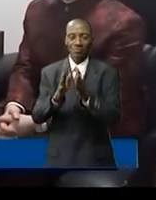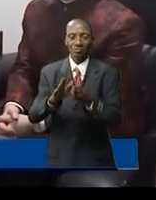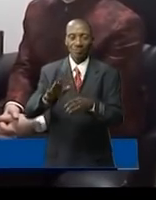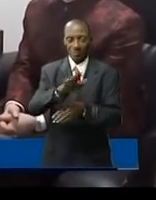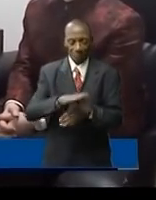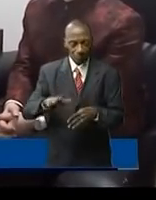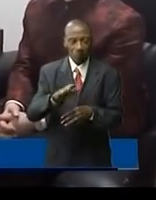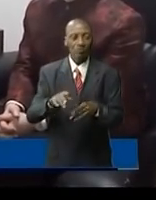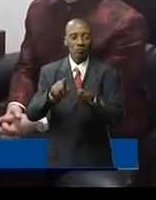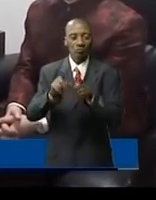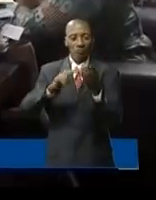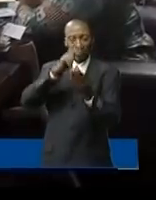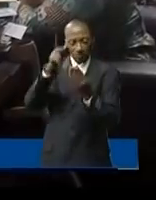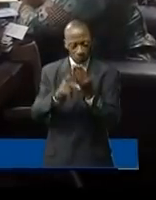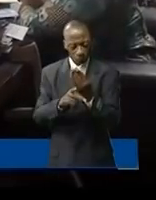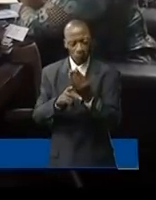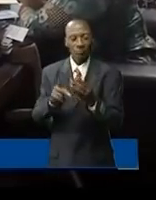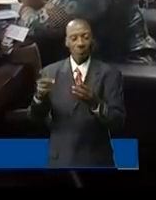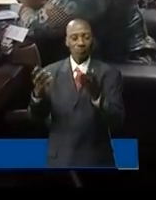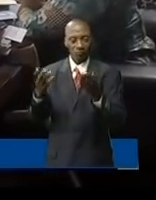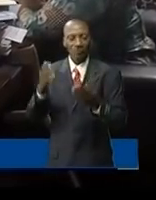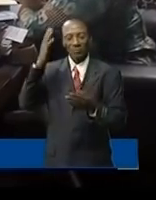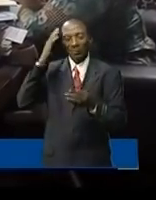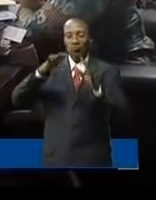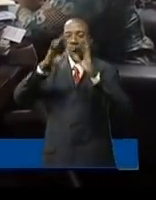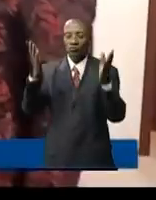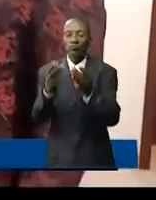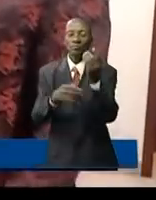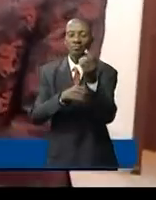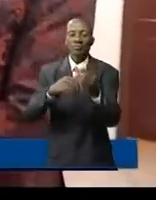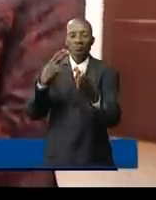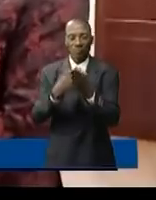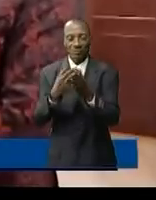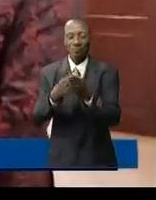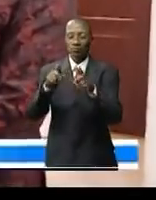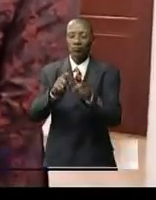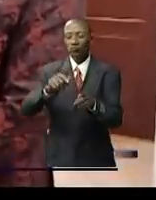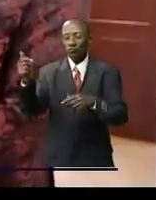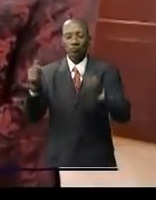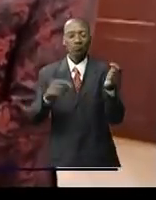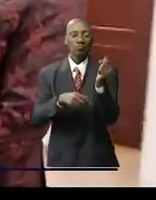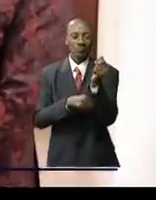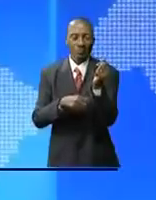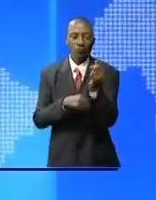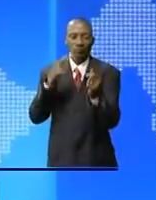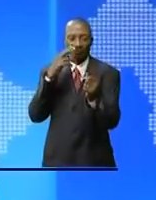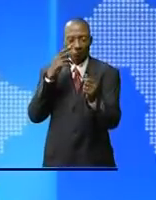cartographie des personnes vivant avec handicap et autres personnes vulnérables qui doivent être lancées dans le prochain jour